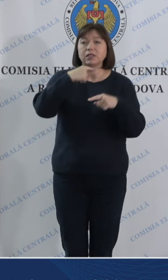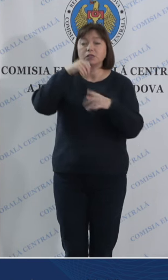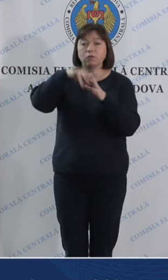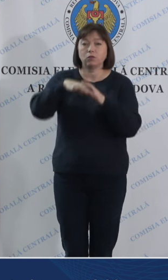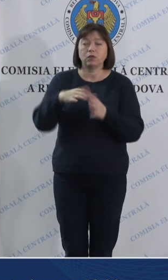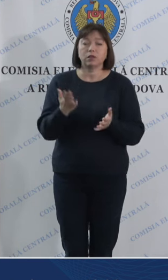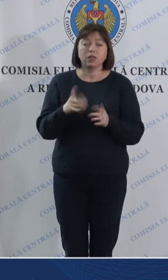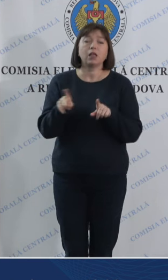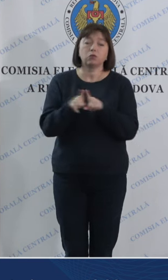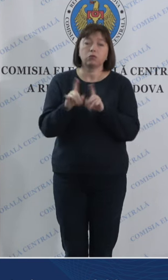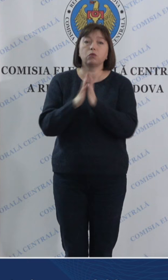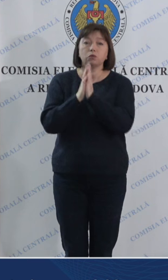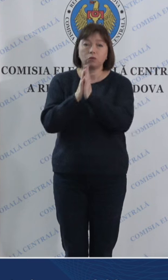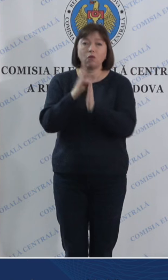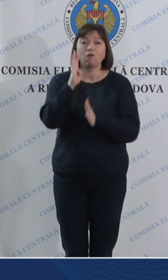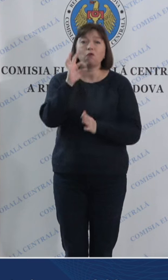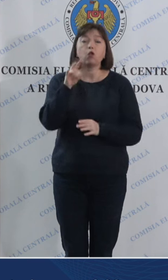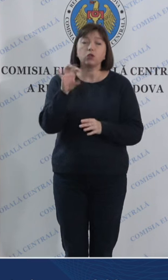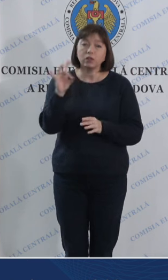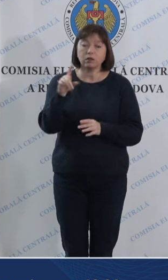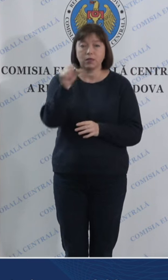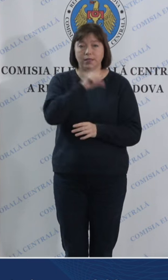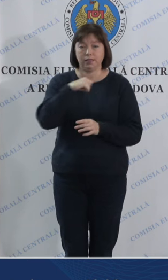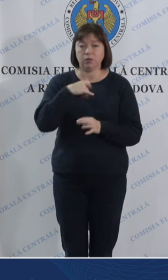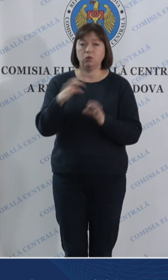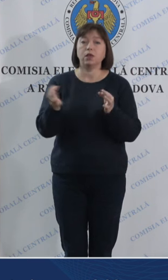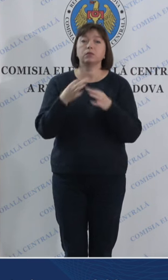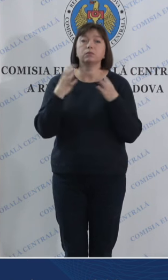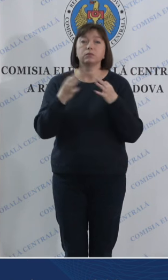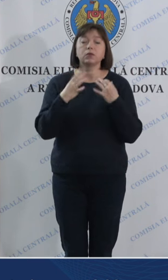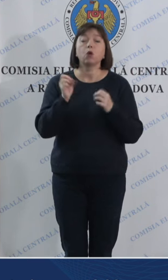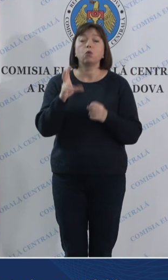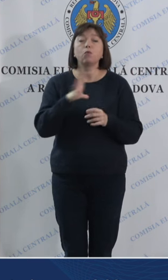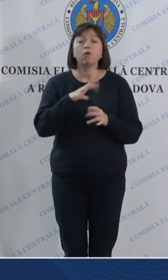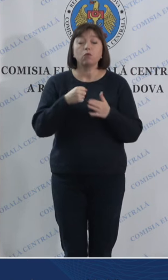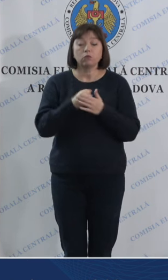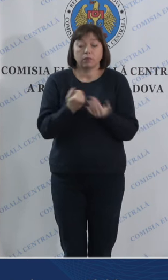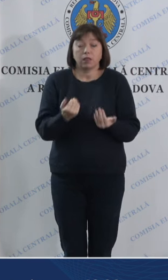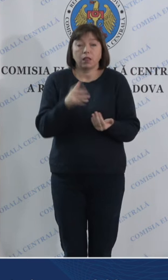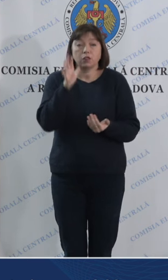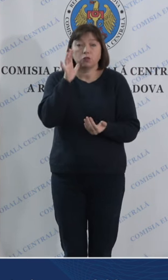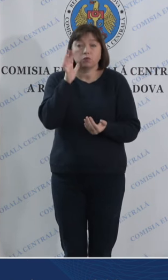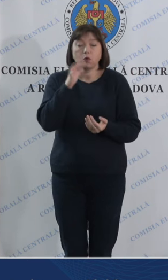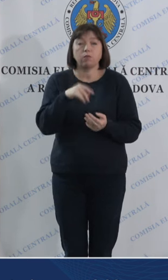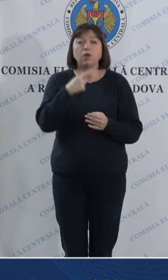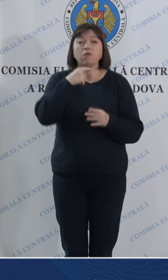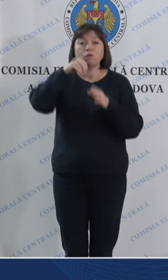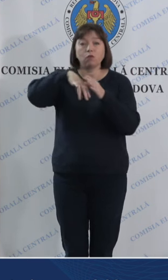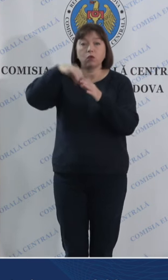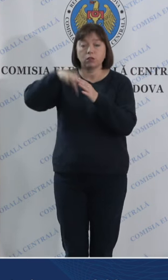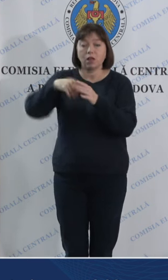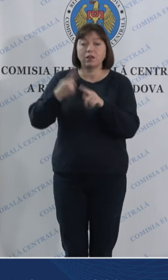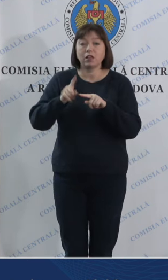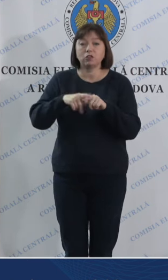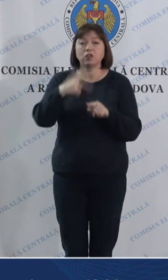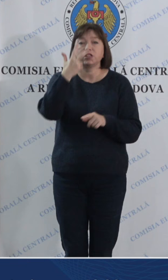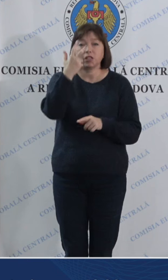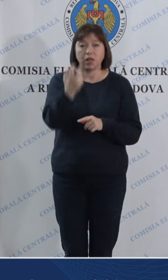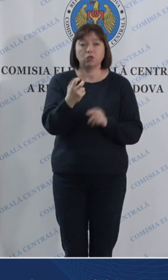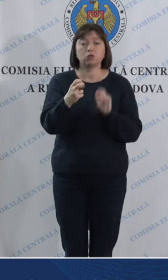dar o rog pe doamna voluntir, ea să ne spună cum a decurs până la acest moment votarea în cele